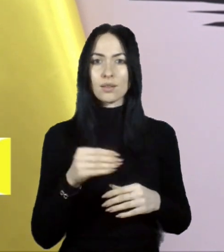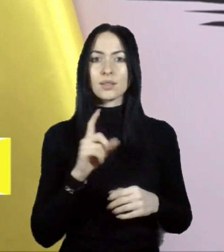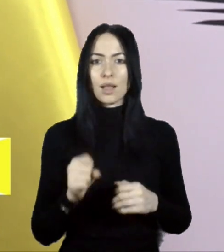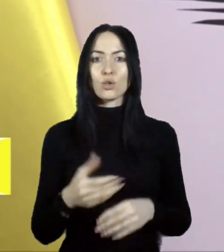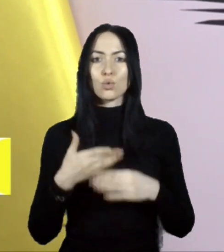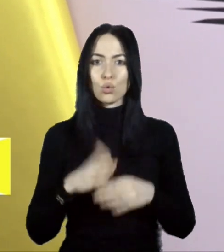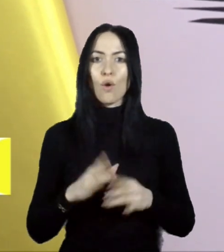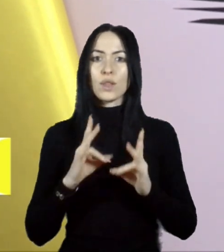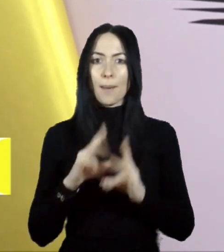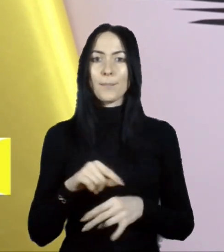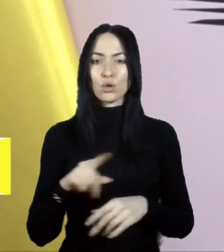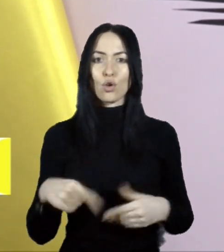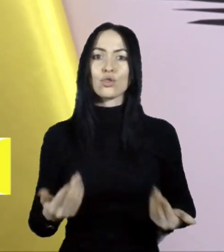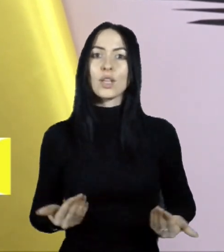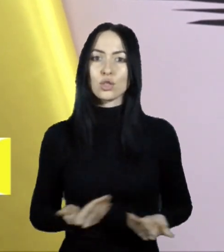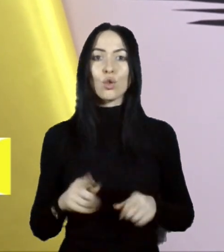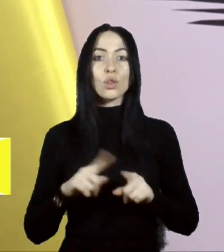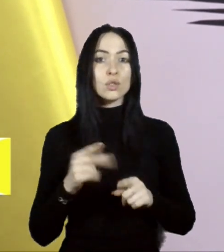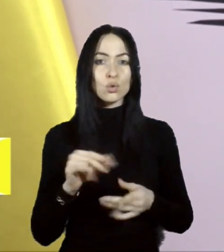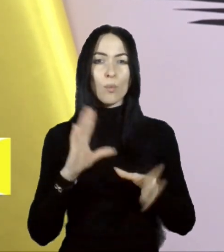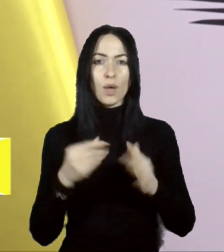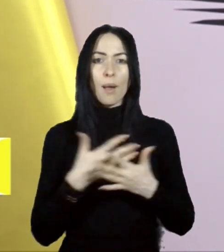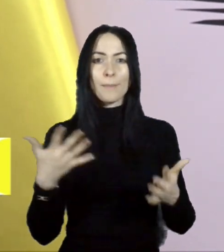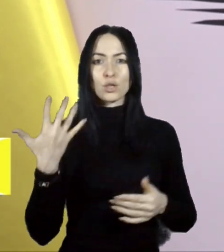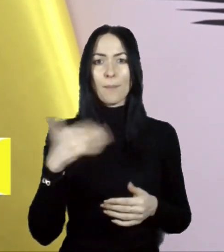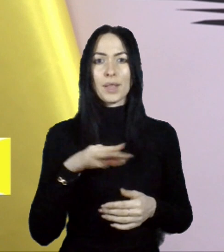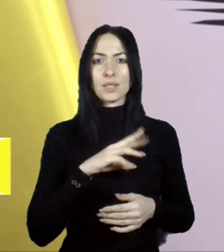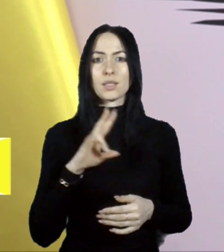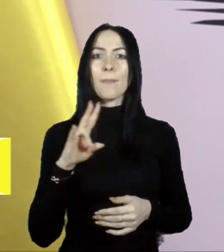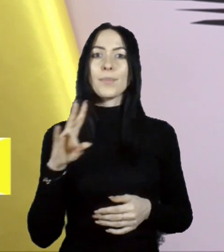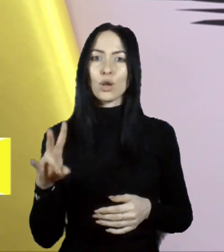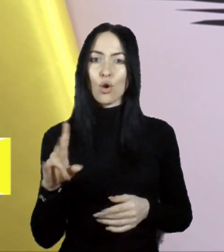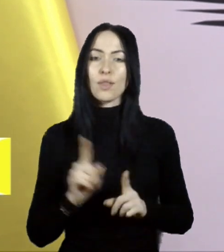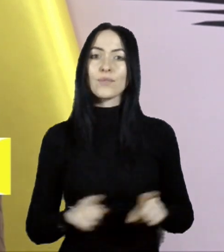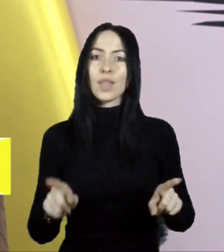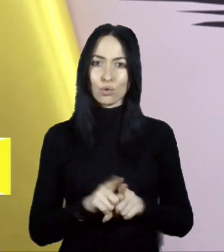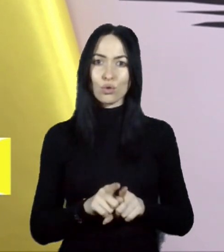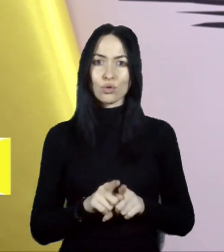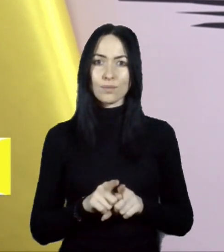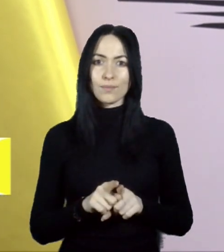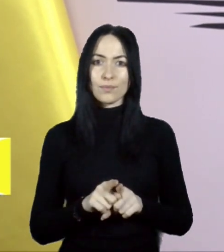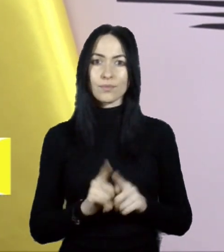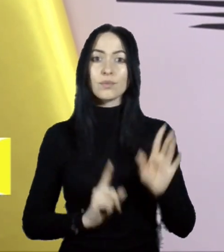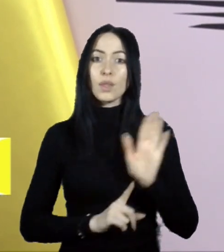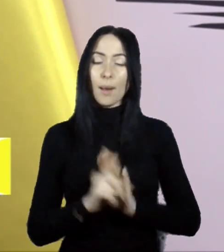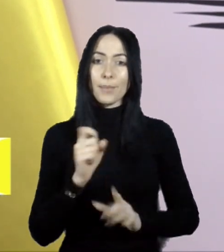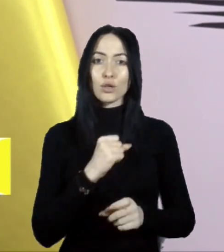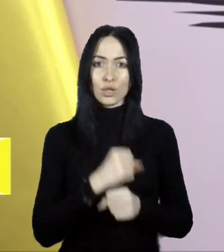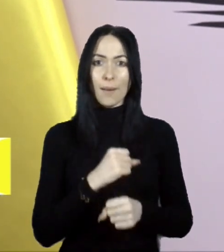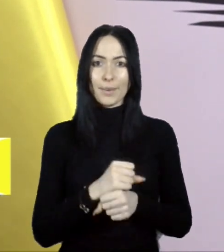пошкоджене житло. Ця сума складає більше 50 мільйонів. Також почав працювати